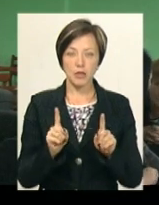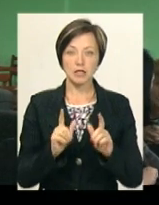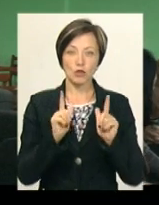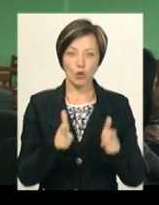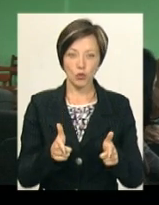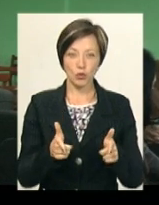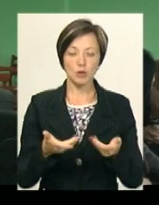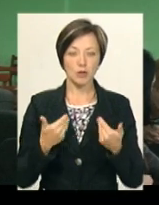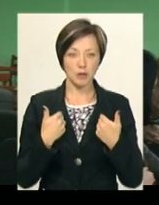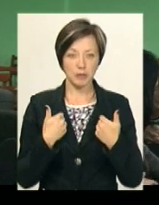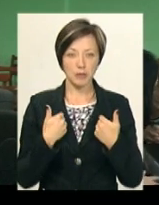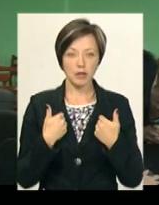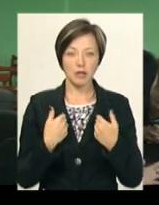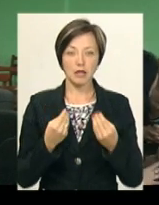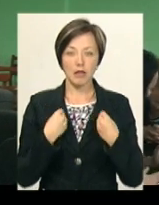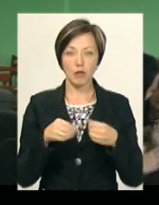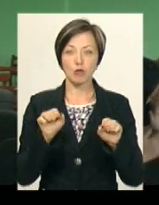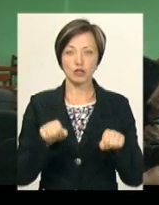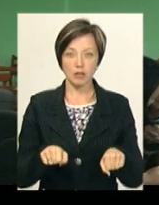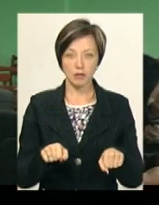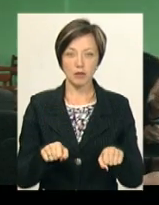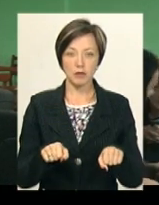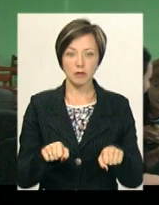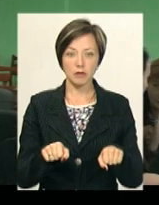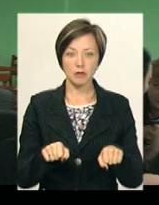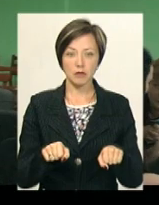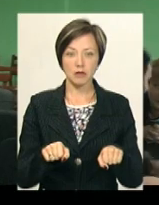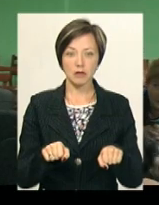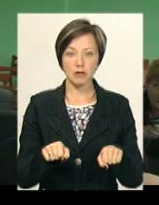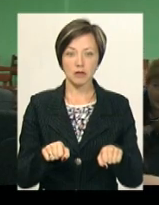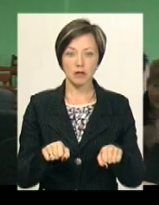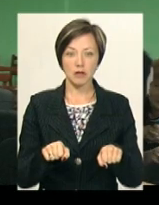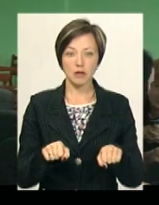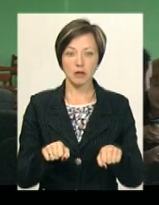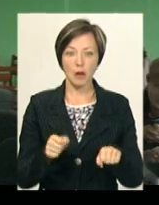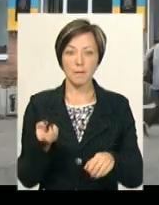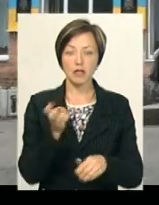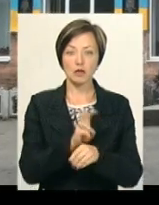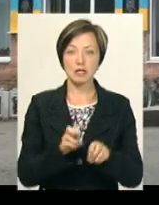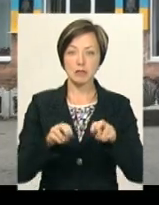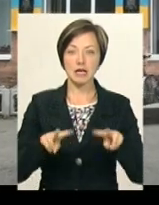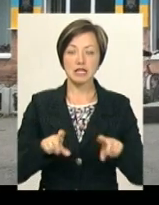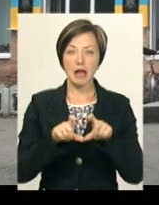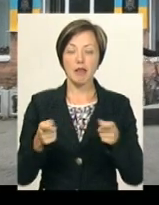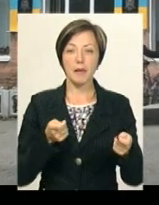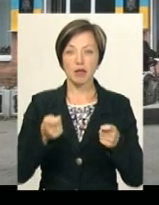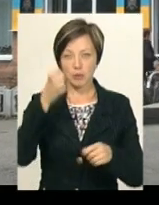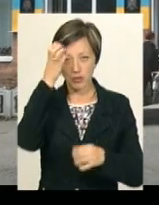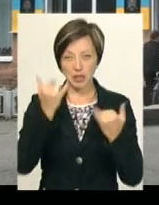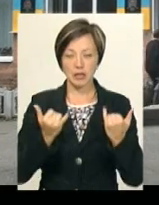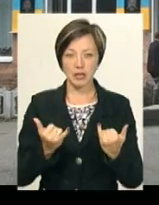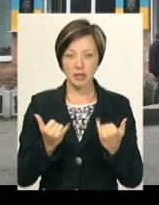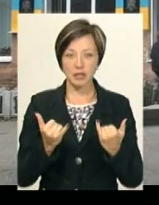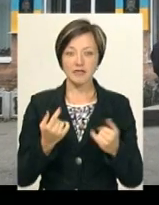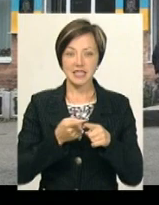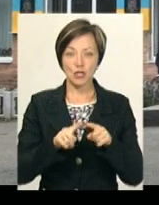згодою нам надали можливість, щоб війшла спеціаліст департаменту освіти. Нині у Трибухівській загальноосвітній школі